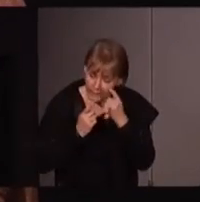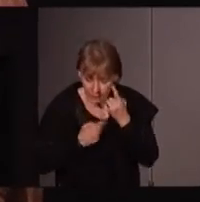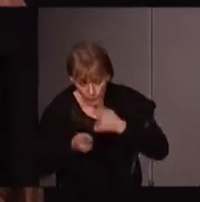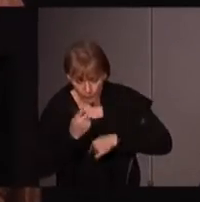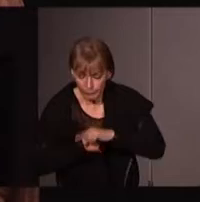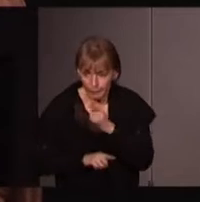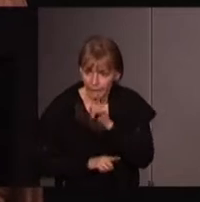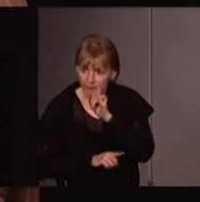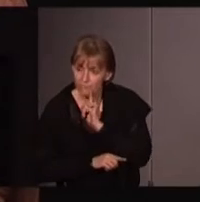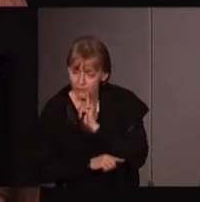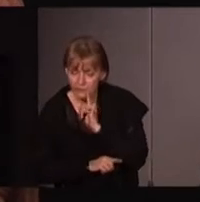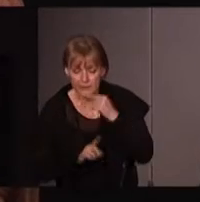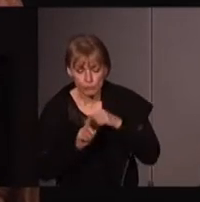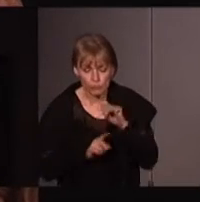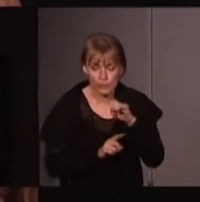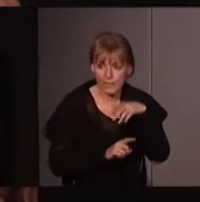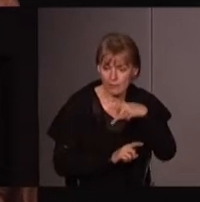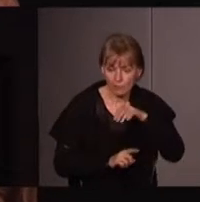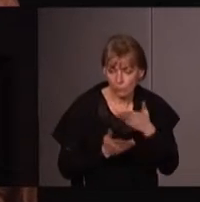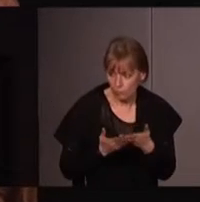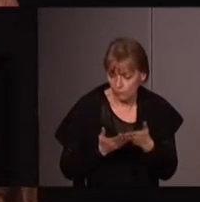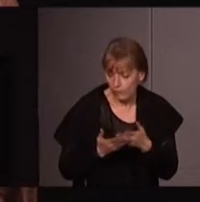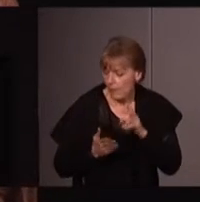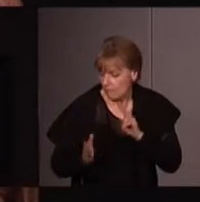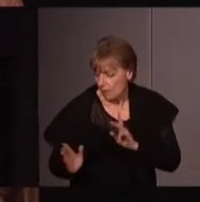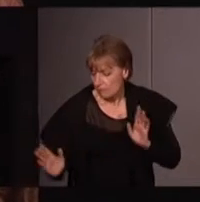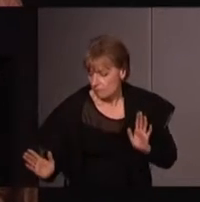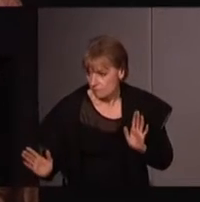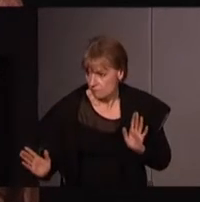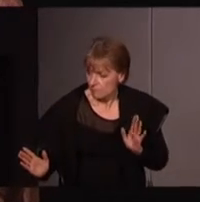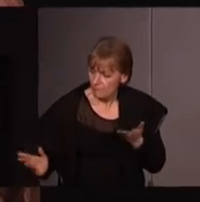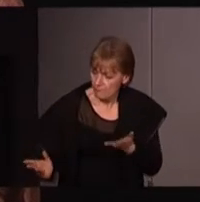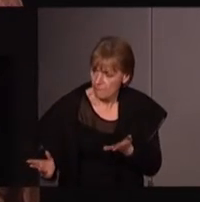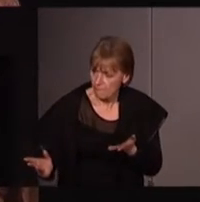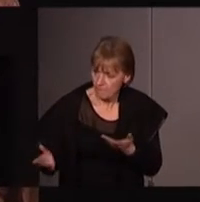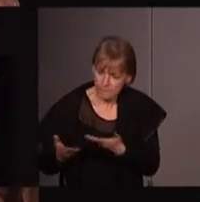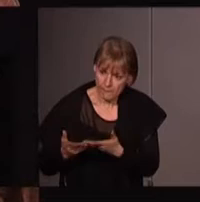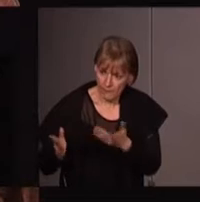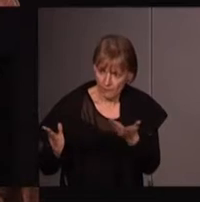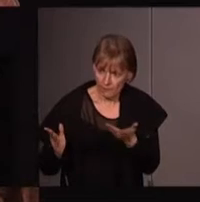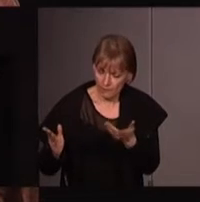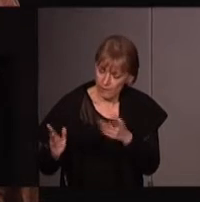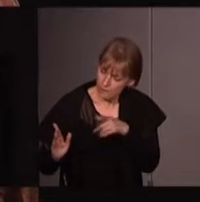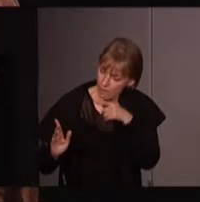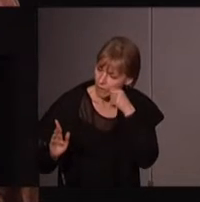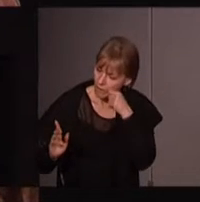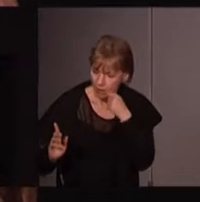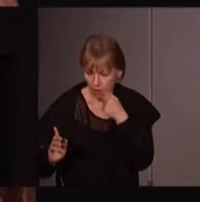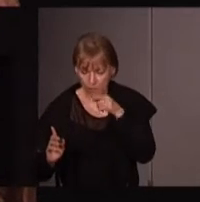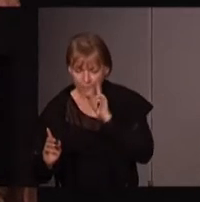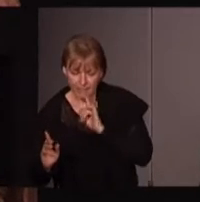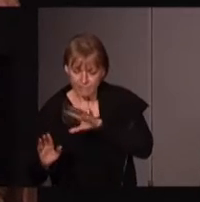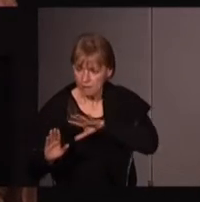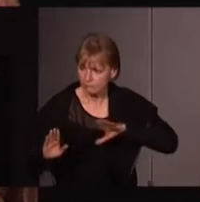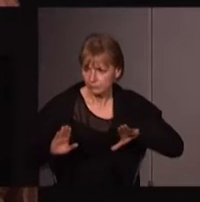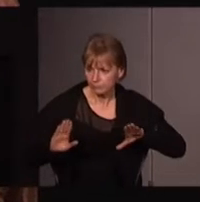communiste, pas loin d'attribuer des qualités essentialistes aux hommes et aux femmes d'un côté, mais